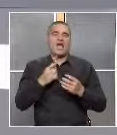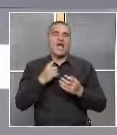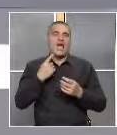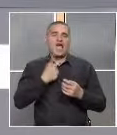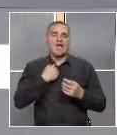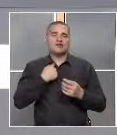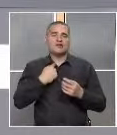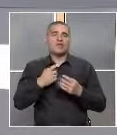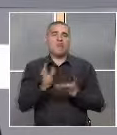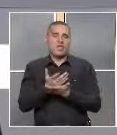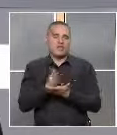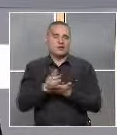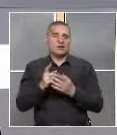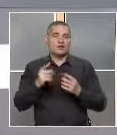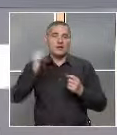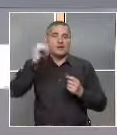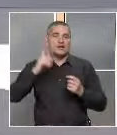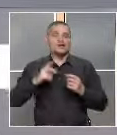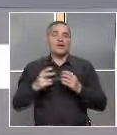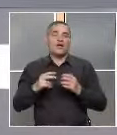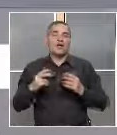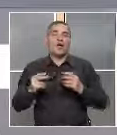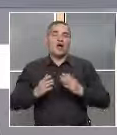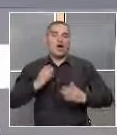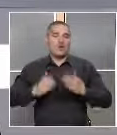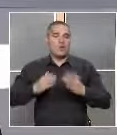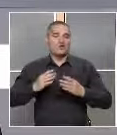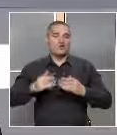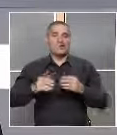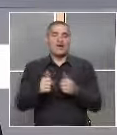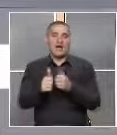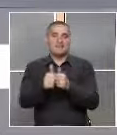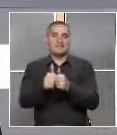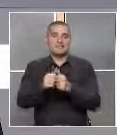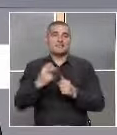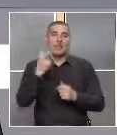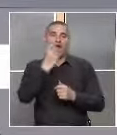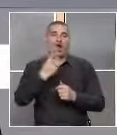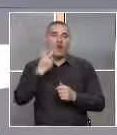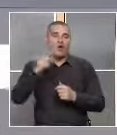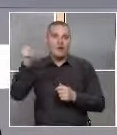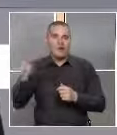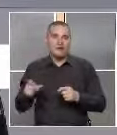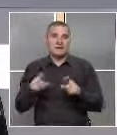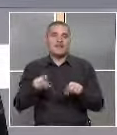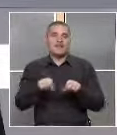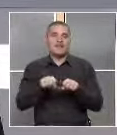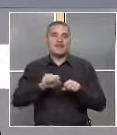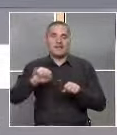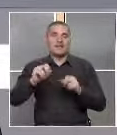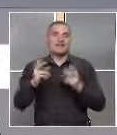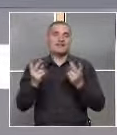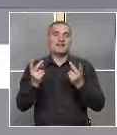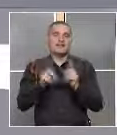роботите да асистират логопеда по време на терапията и да играят ролята на приятел,